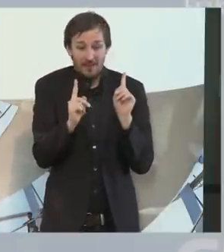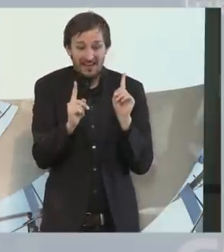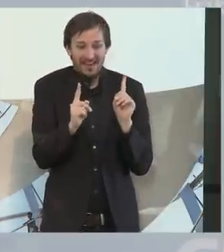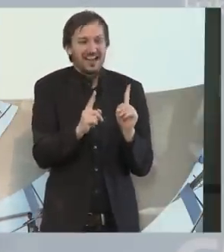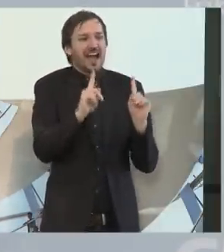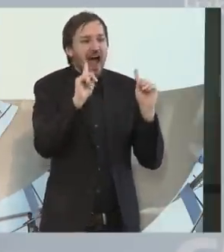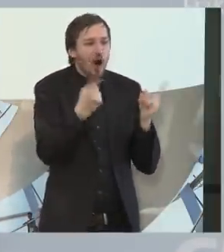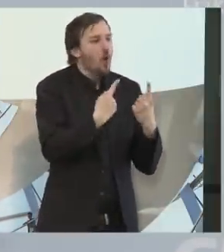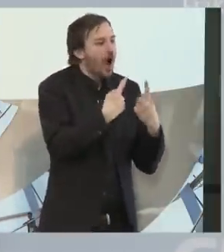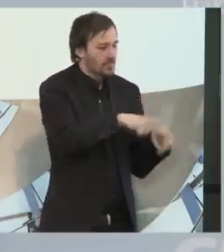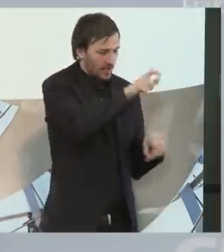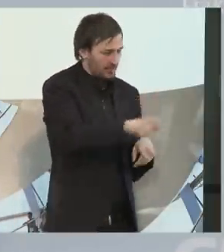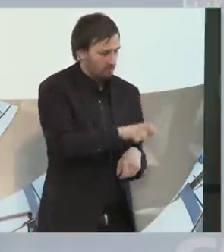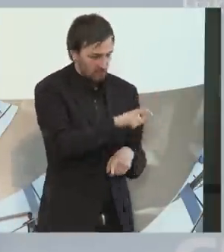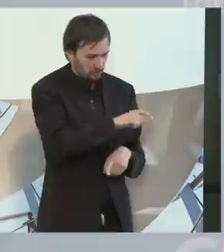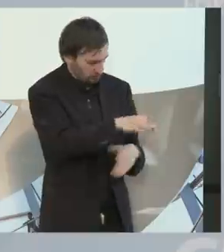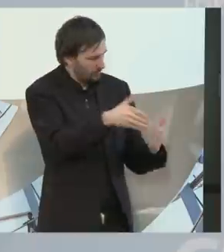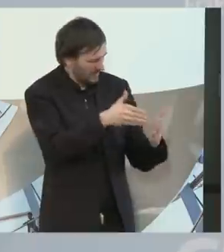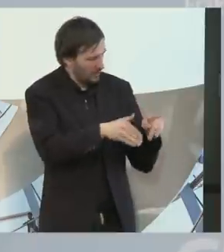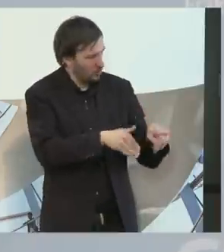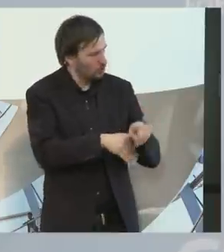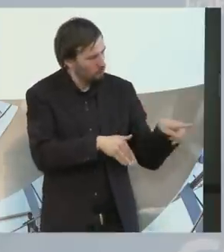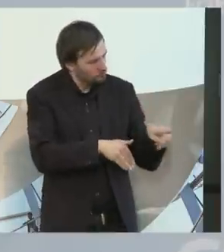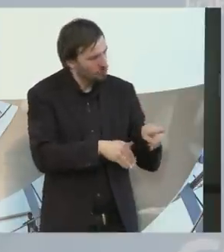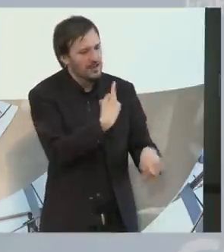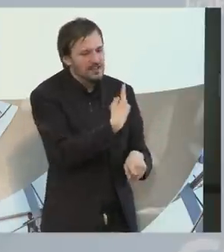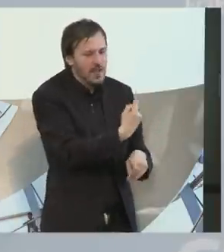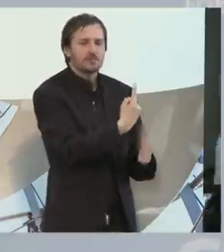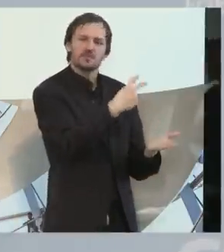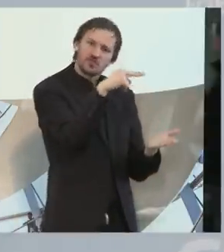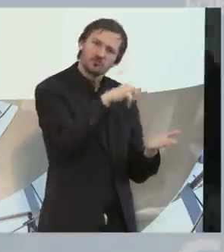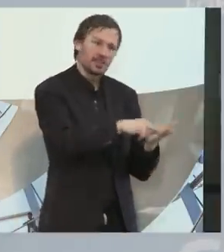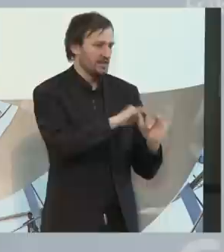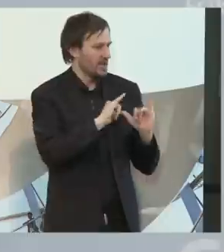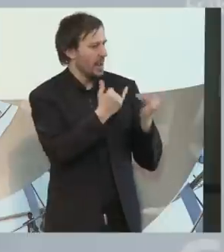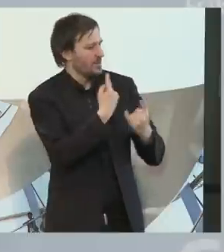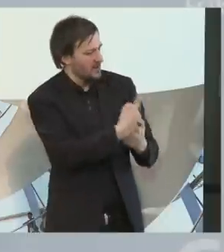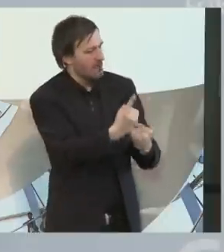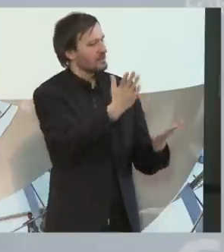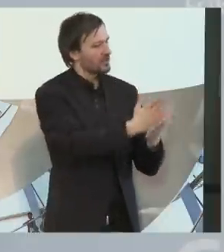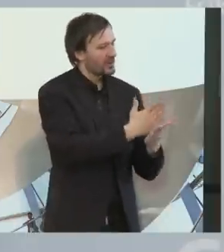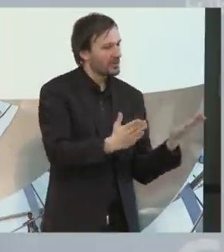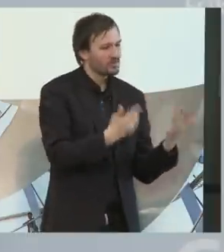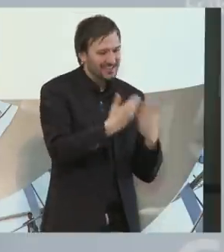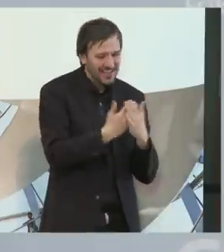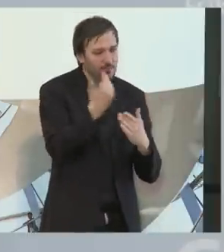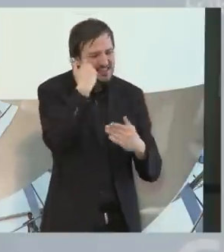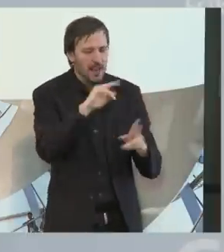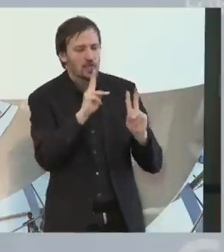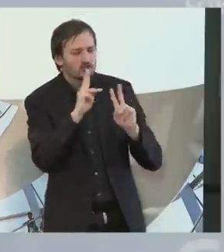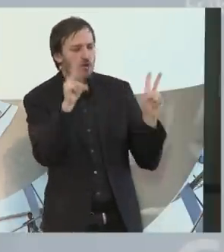selbstständige Leben für andere wiederum auch eine tolle Sache ist und auch ein bisschen darauf achten, was passt zu wem.